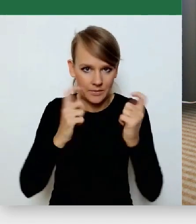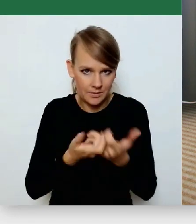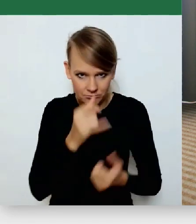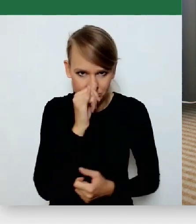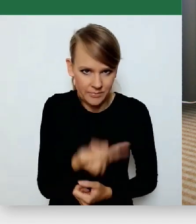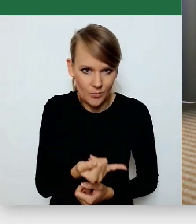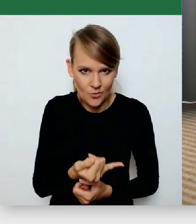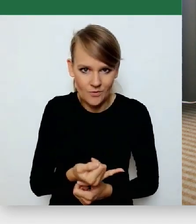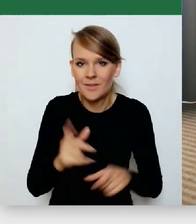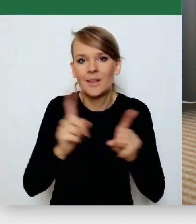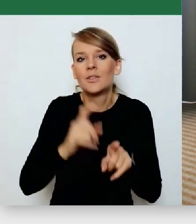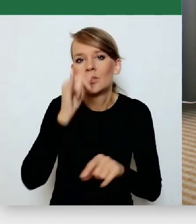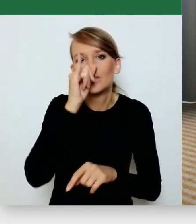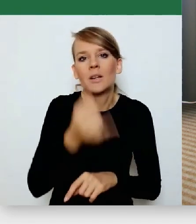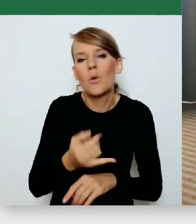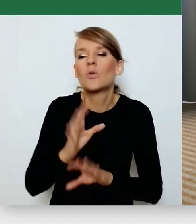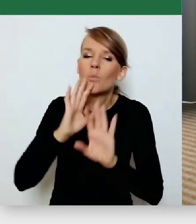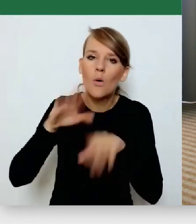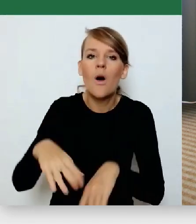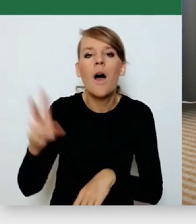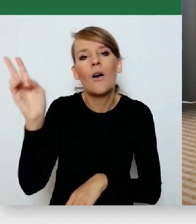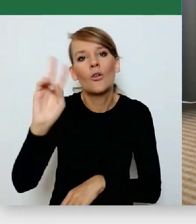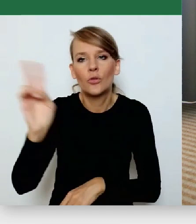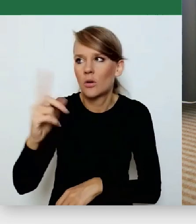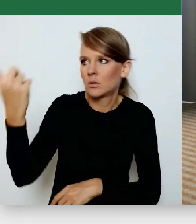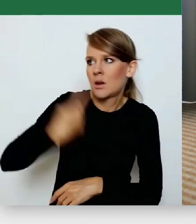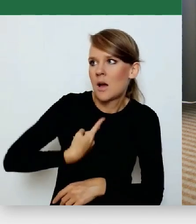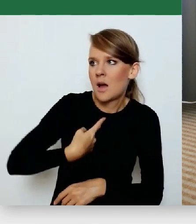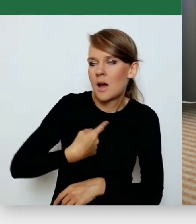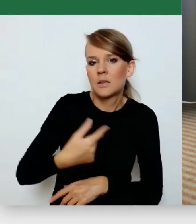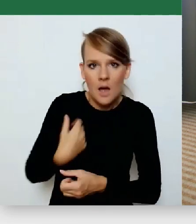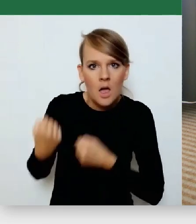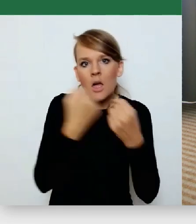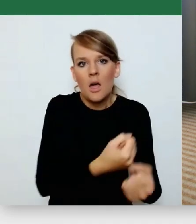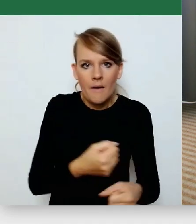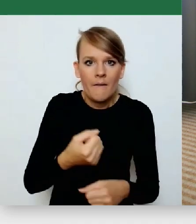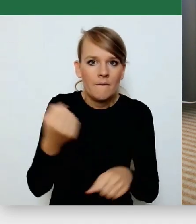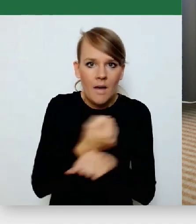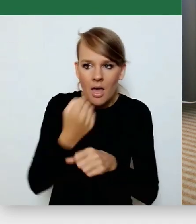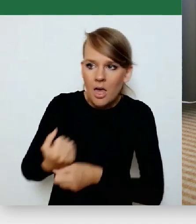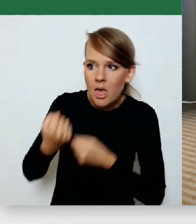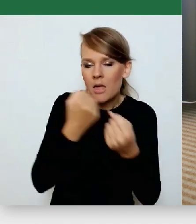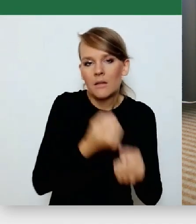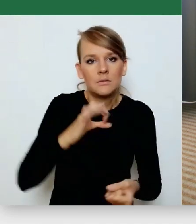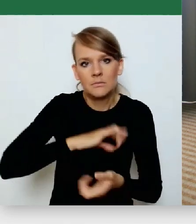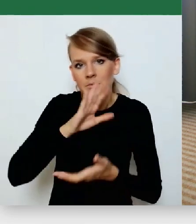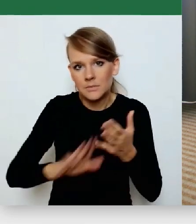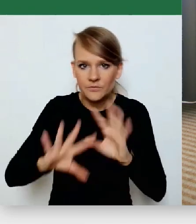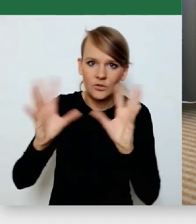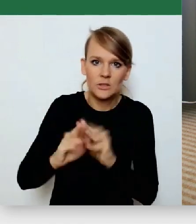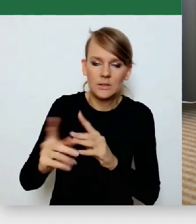że na końcu ktoś powie no to sobie woźcie ten węgiel i jeszcze bez marży i właściwie załatwcie to sami, a